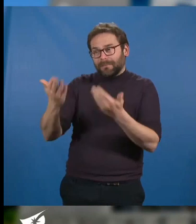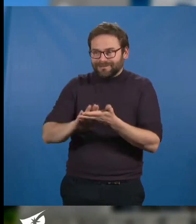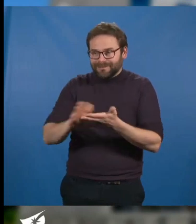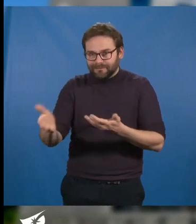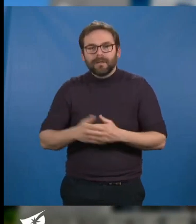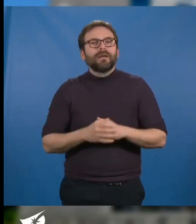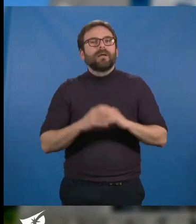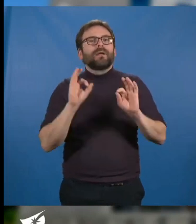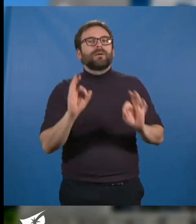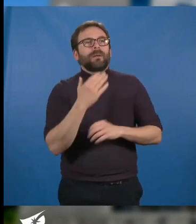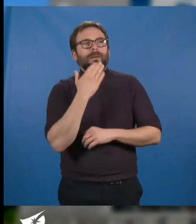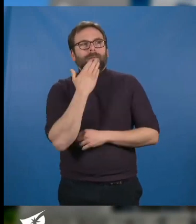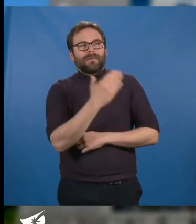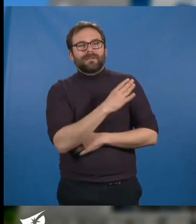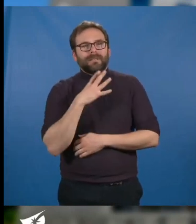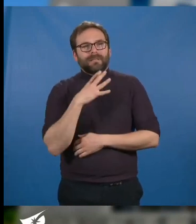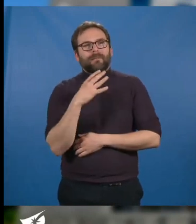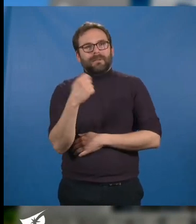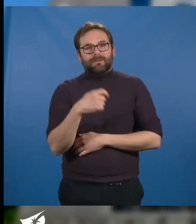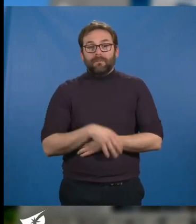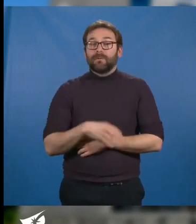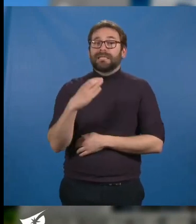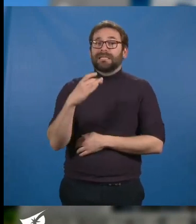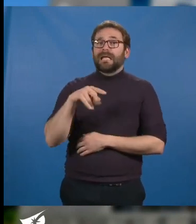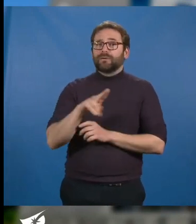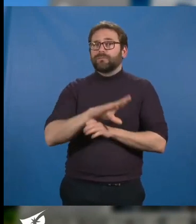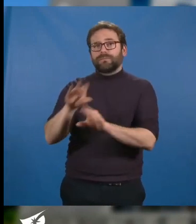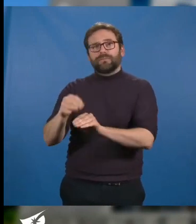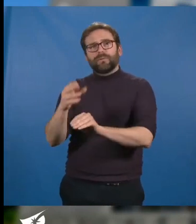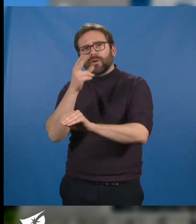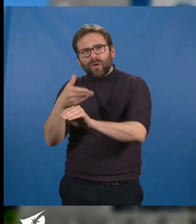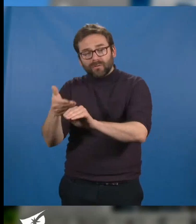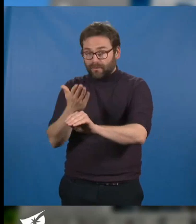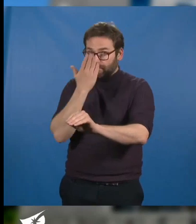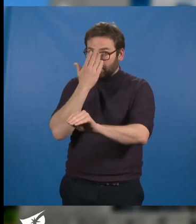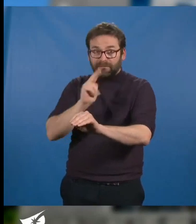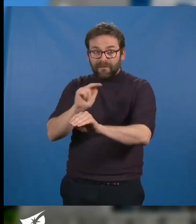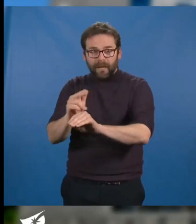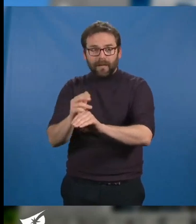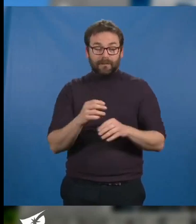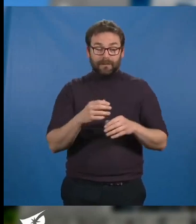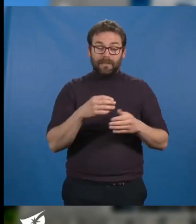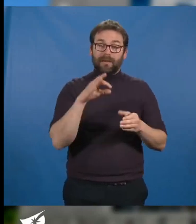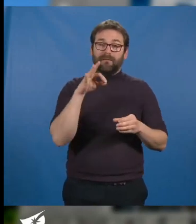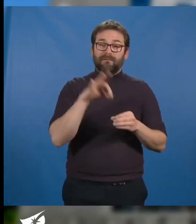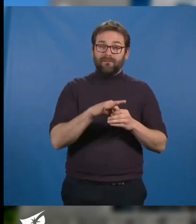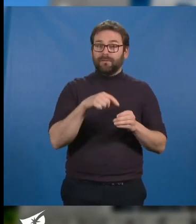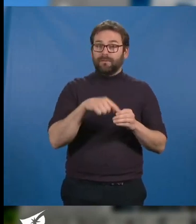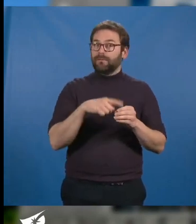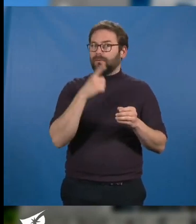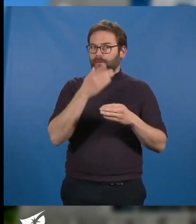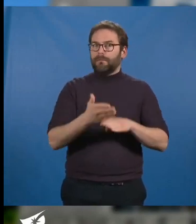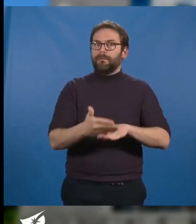La perspective du déménagement du CHU sur l'île de Nantes approche et cette délibération nous permet d'anticiper, de